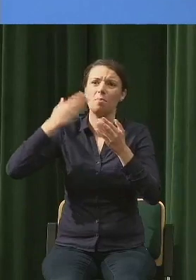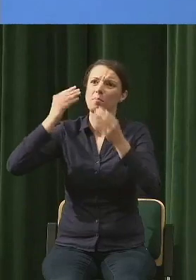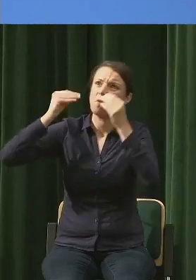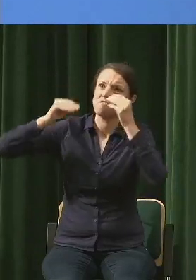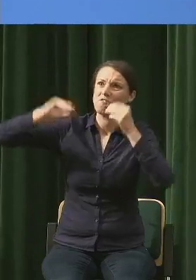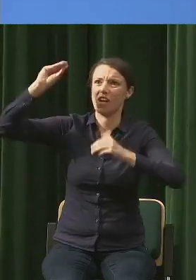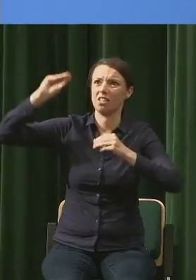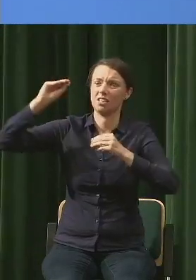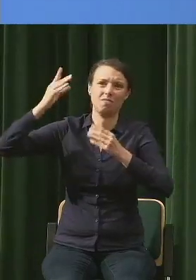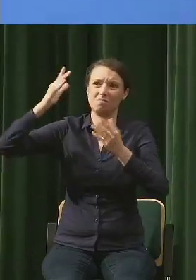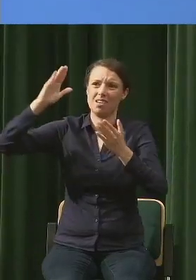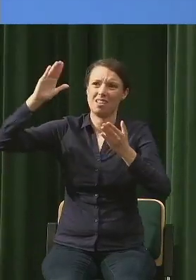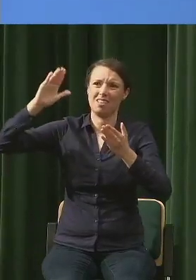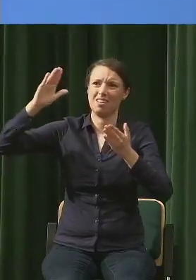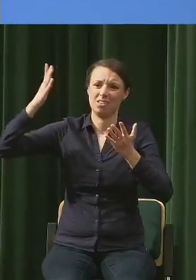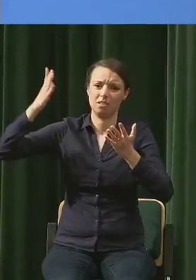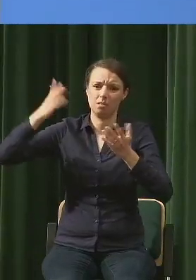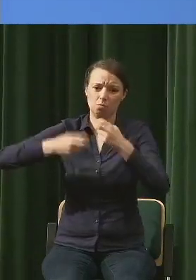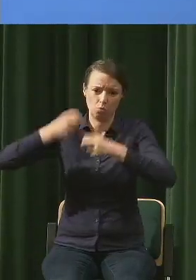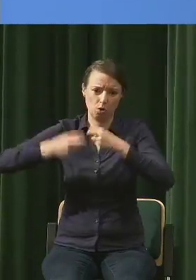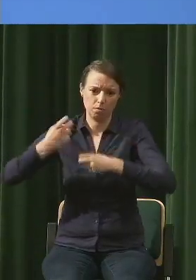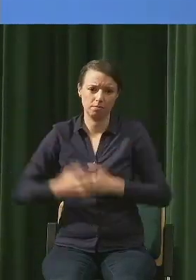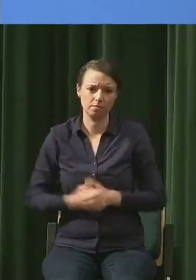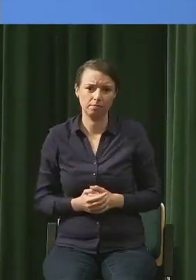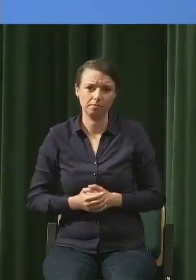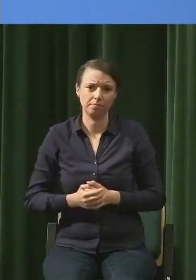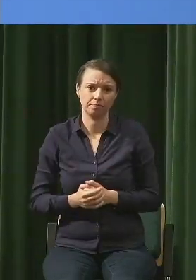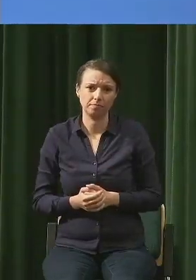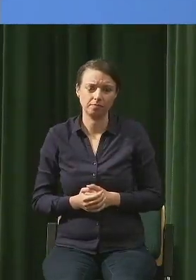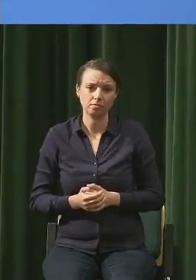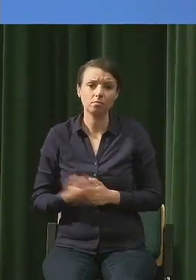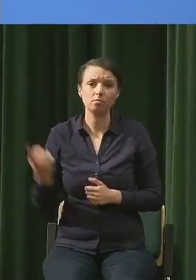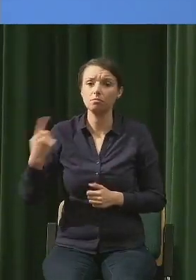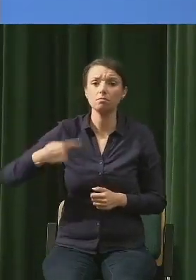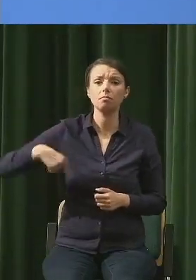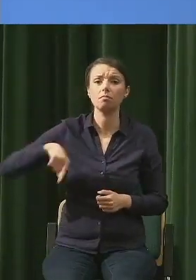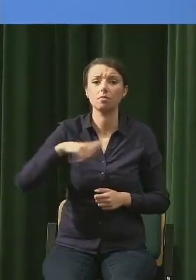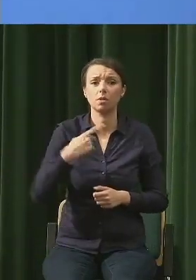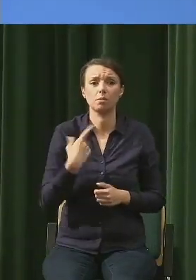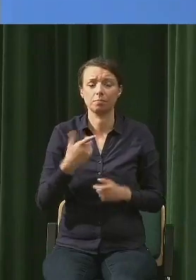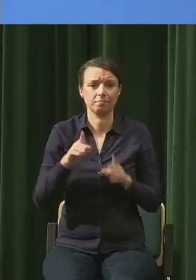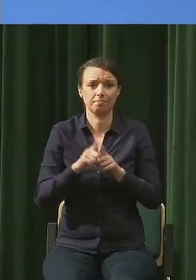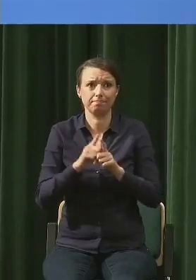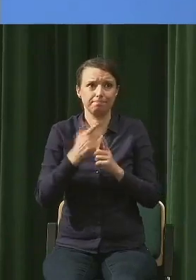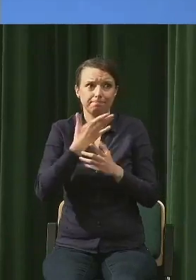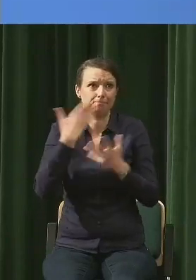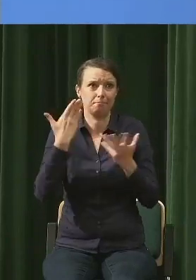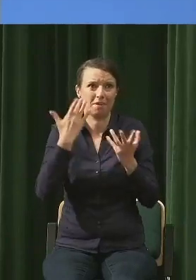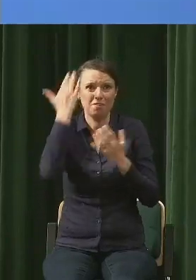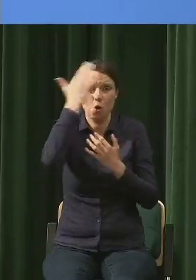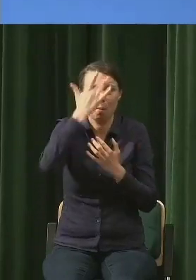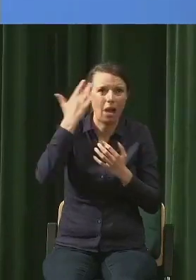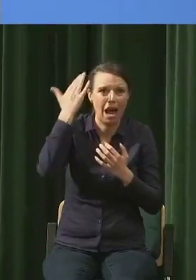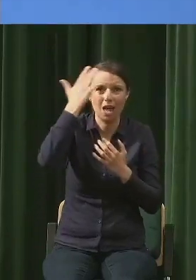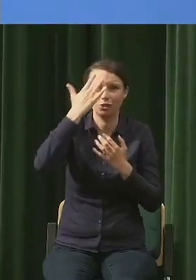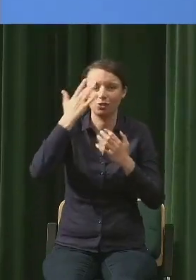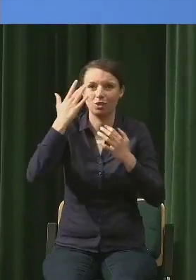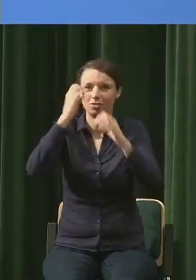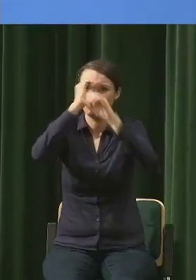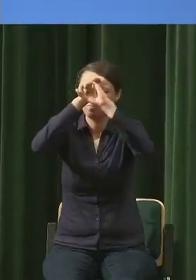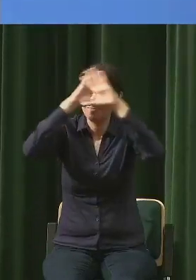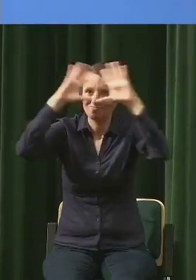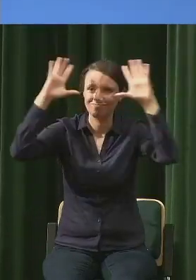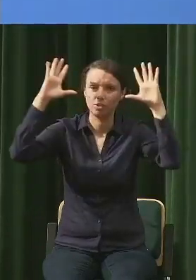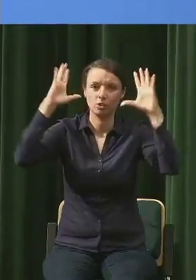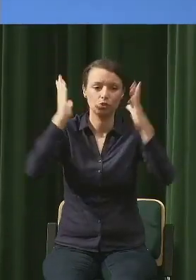brakuje nam bardzo zagospodarowania naszej wyobraźni w to wszystko, co